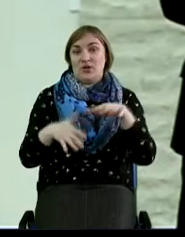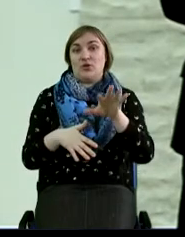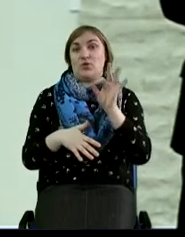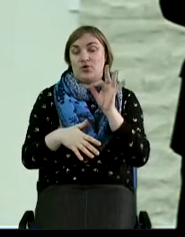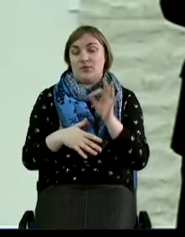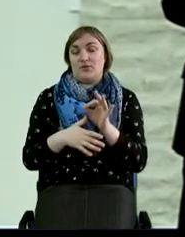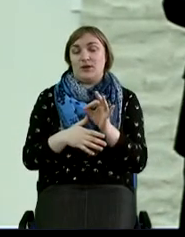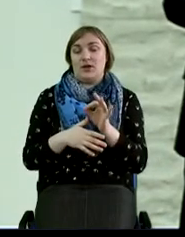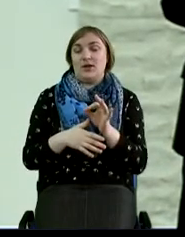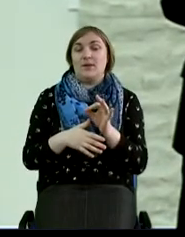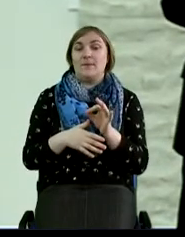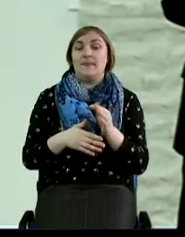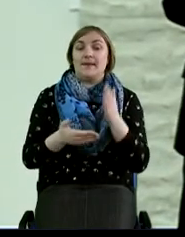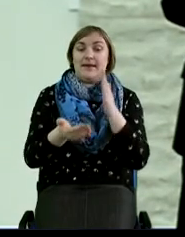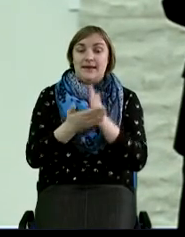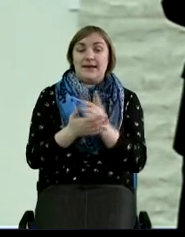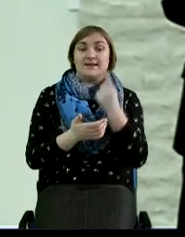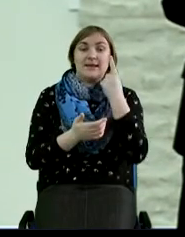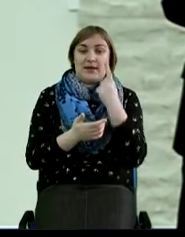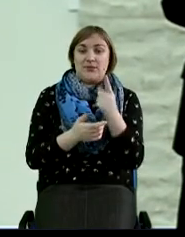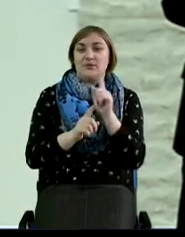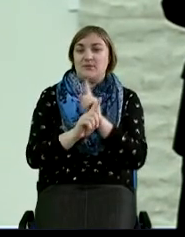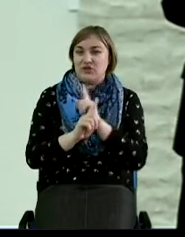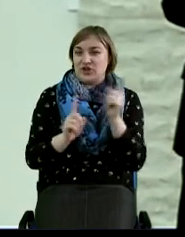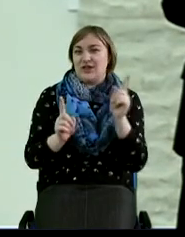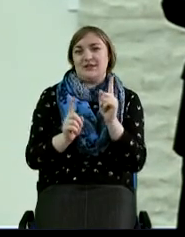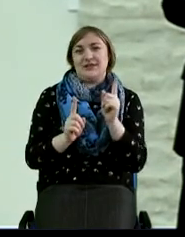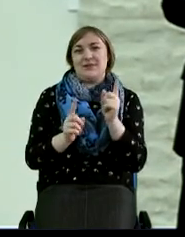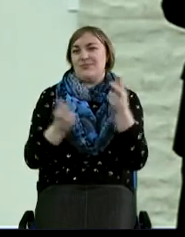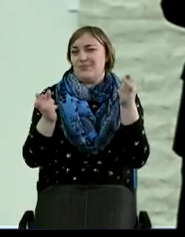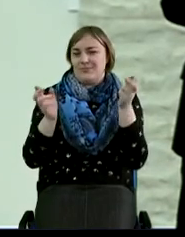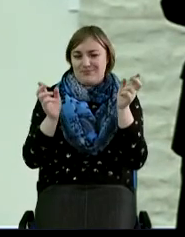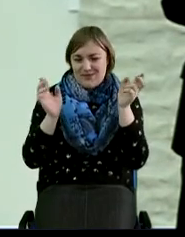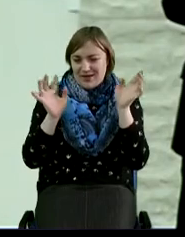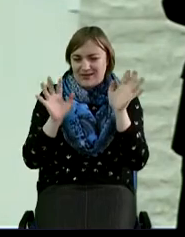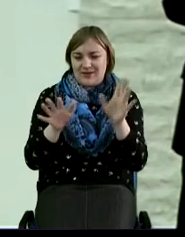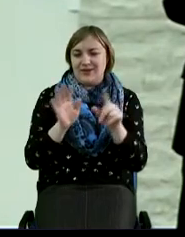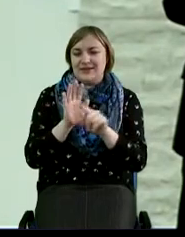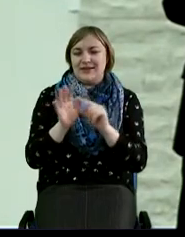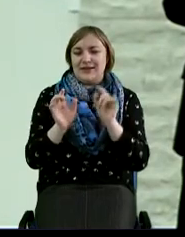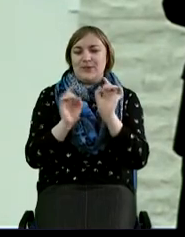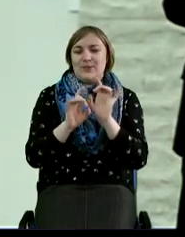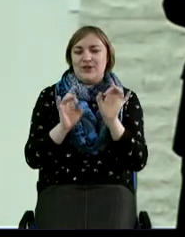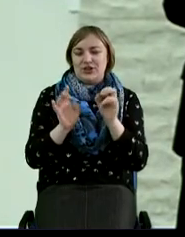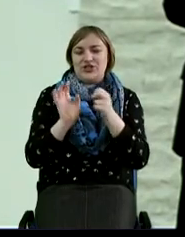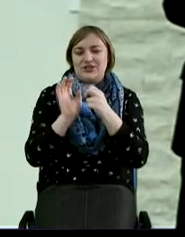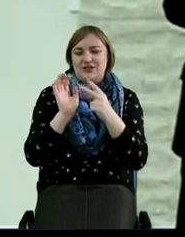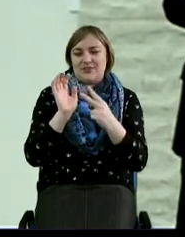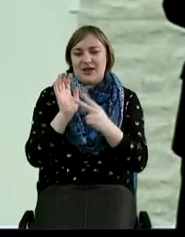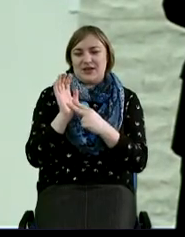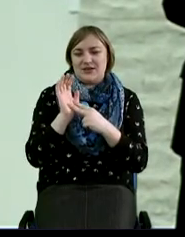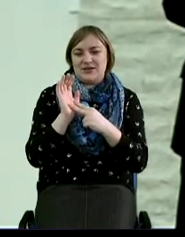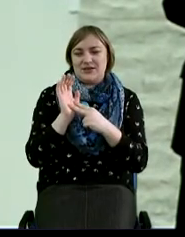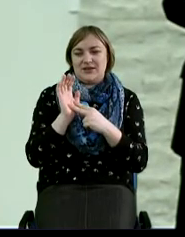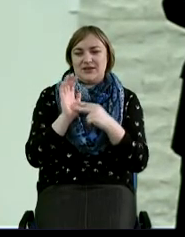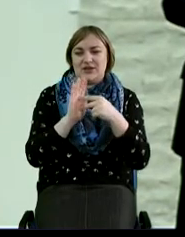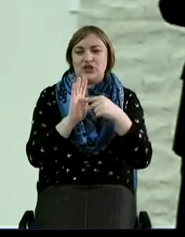И есть одни замечательные благословенные стихи в притче 17 глава, 6 стих я вам прочитаю,